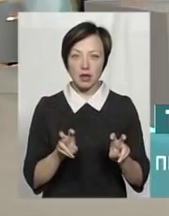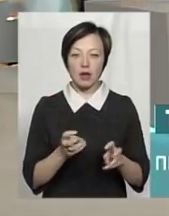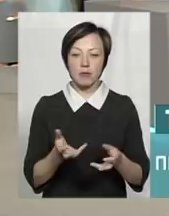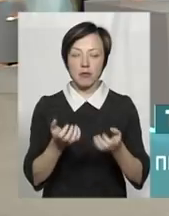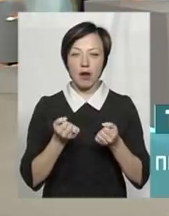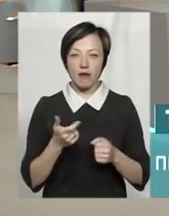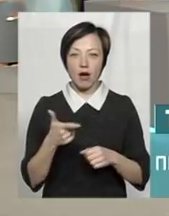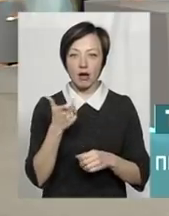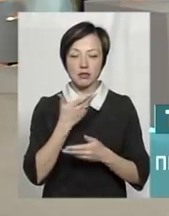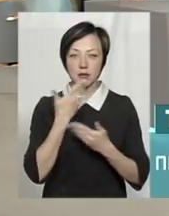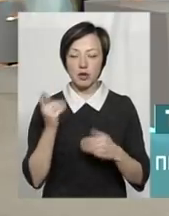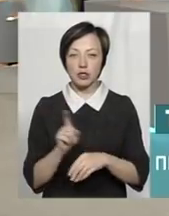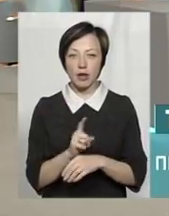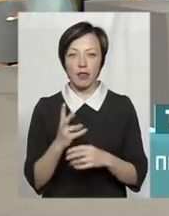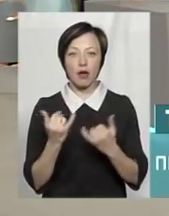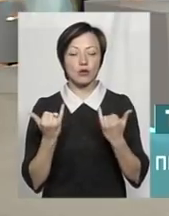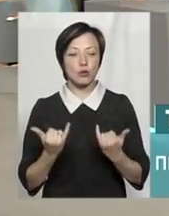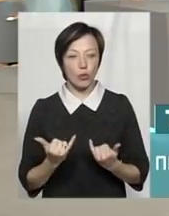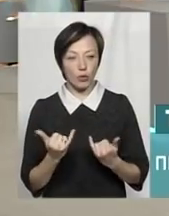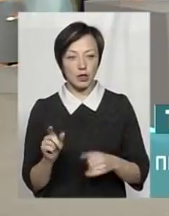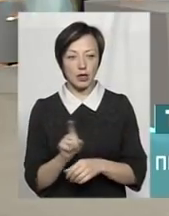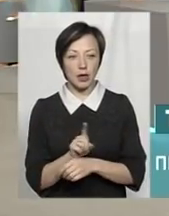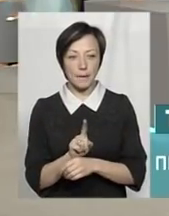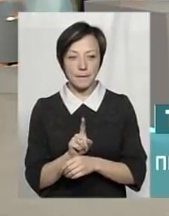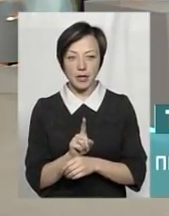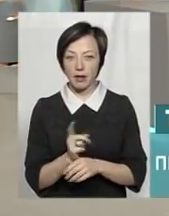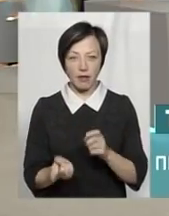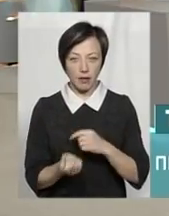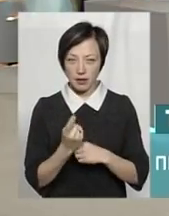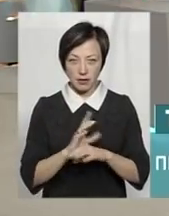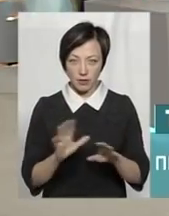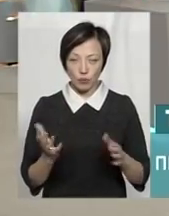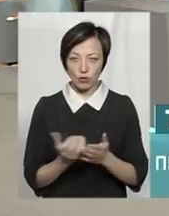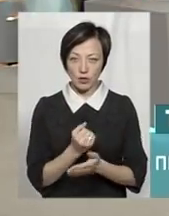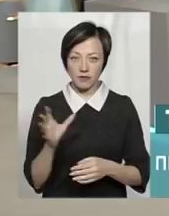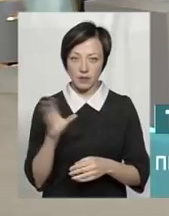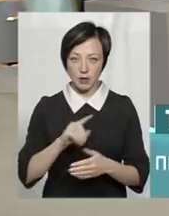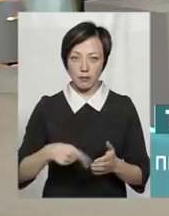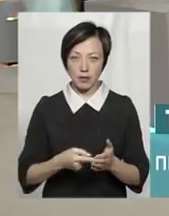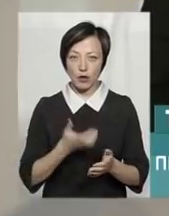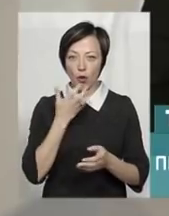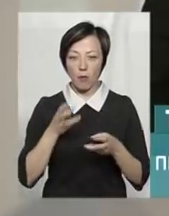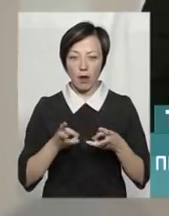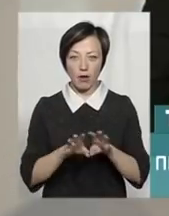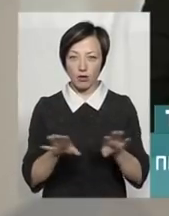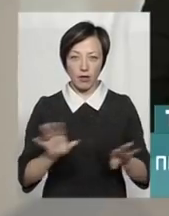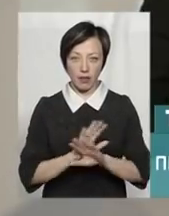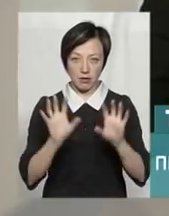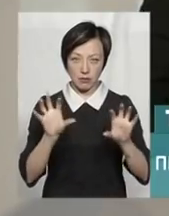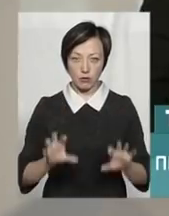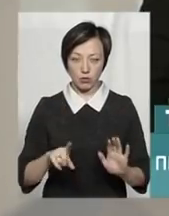маючи на те лімітів. На сьогодні ліміти не з'явилися, то виходить, що все місто опалюється несанкціоновано.